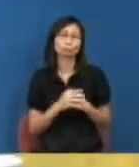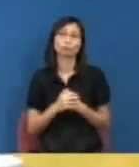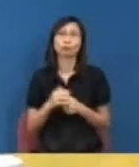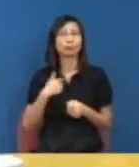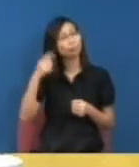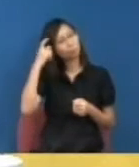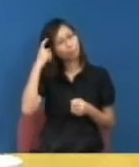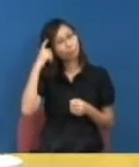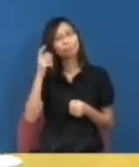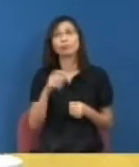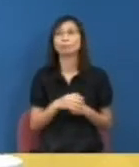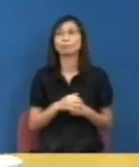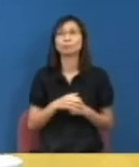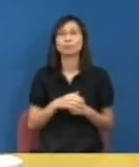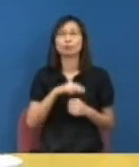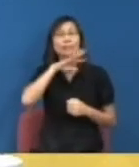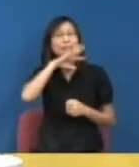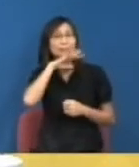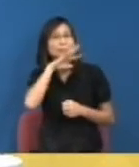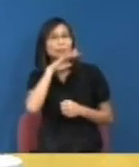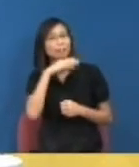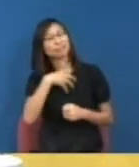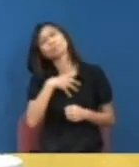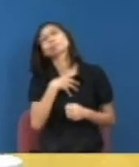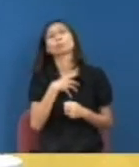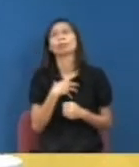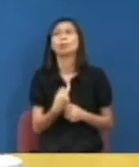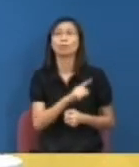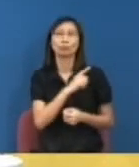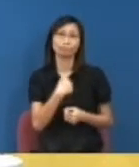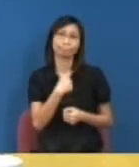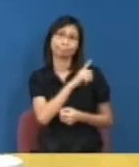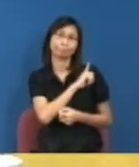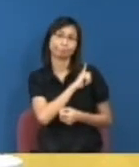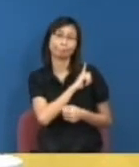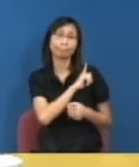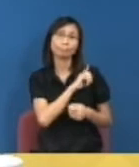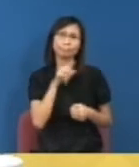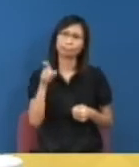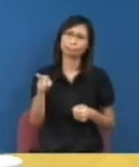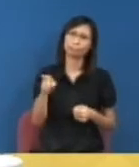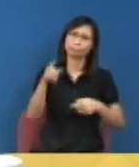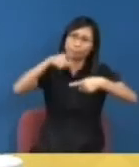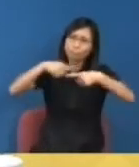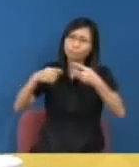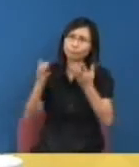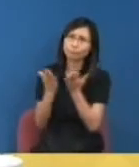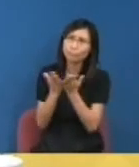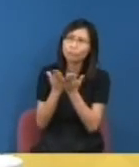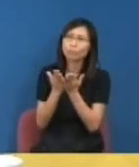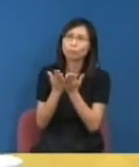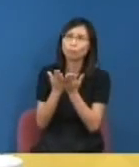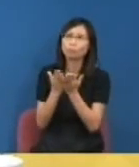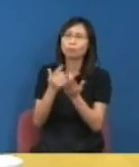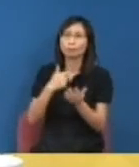虛偽的感覺就是我自己的感覺你大學就應該搞大學